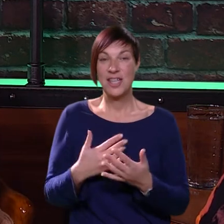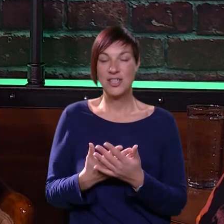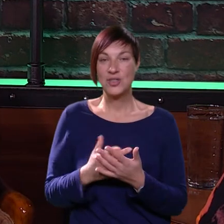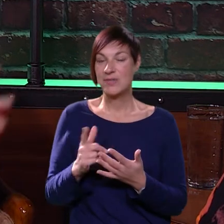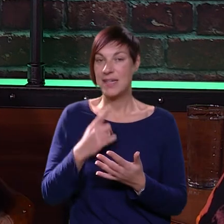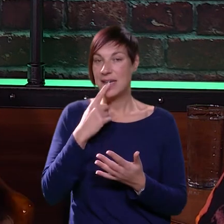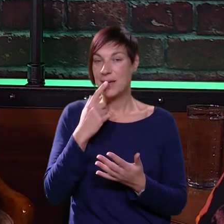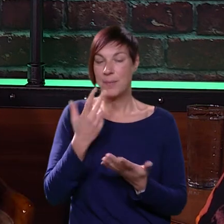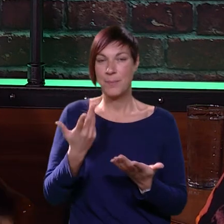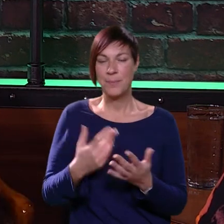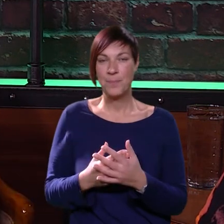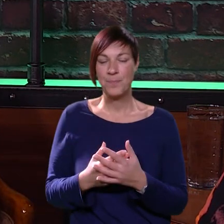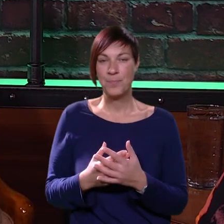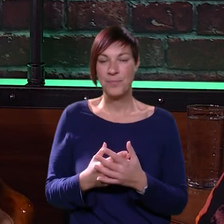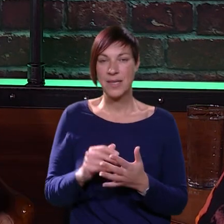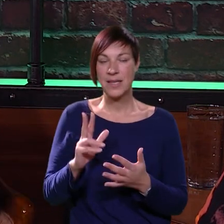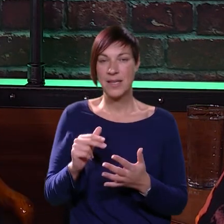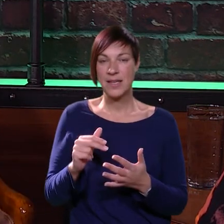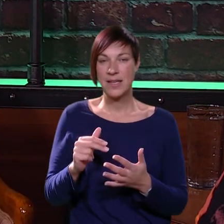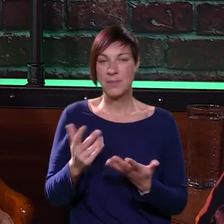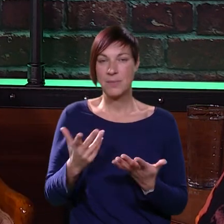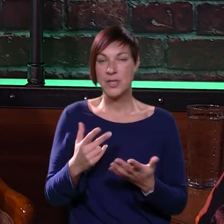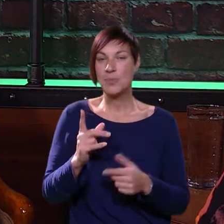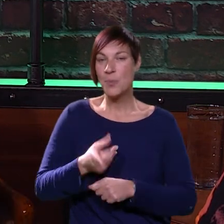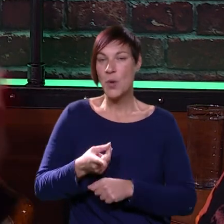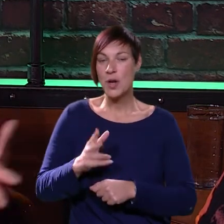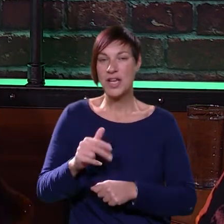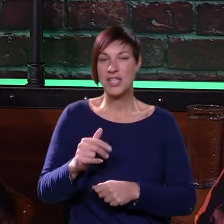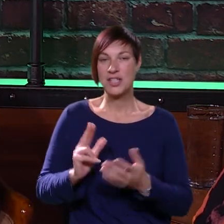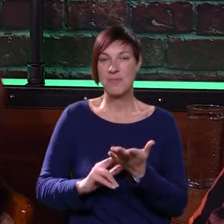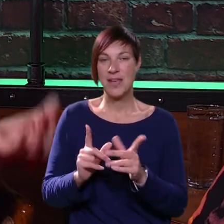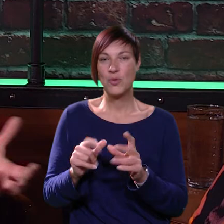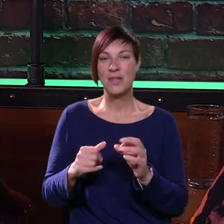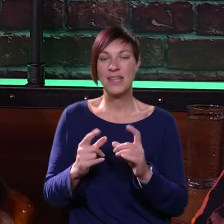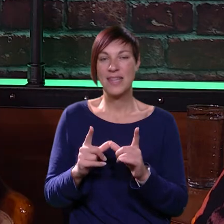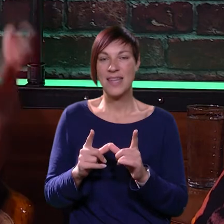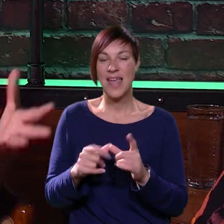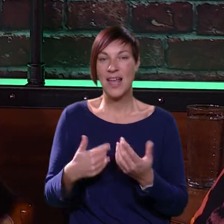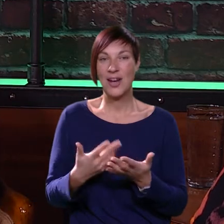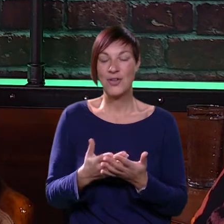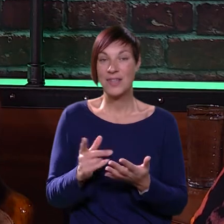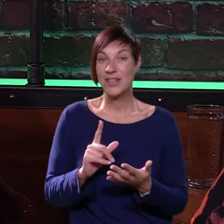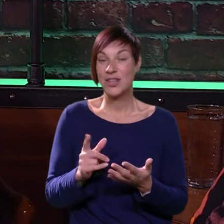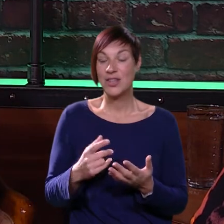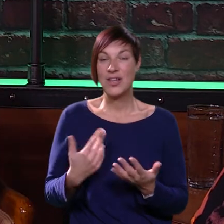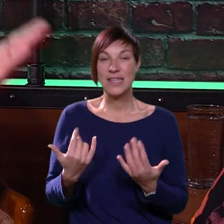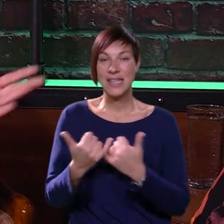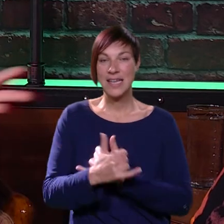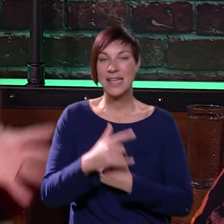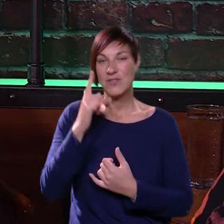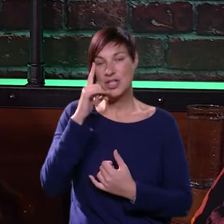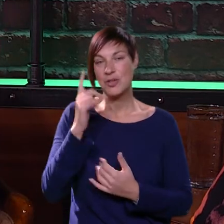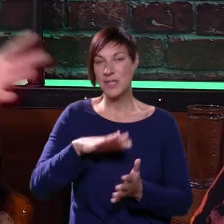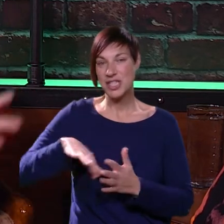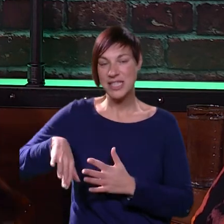što ću nema, ona govori, joj, me pa ti kaj ima šeće roše u kući, moraš ima i nutelu, i ono, nemoj, to ti je krivo,